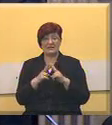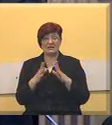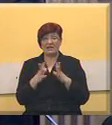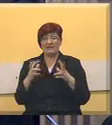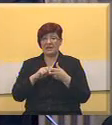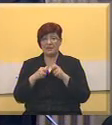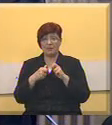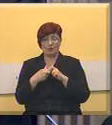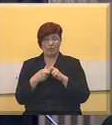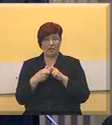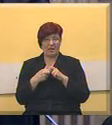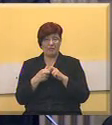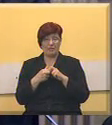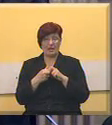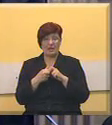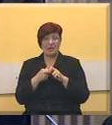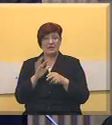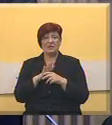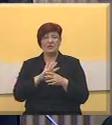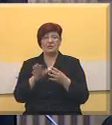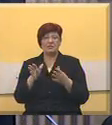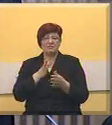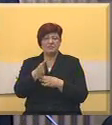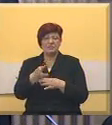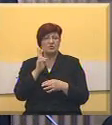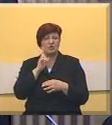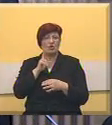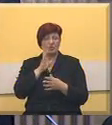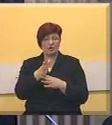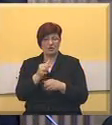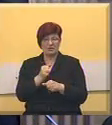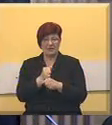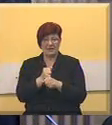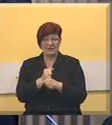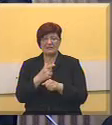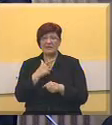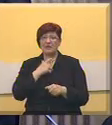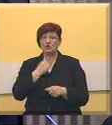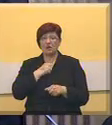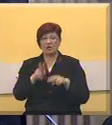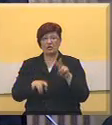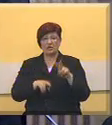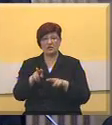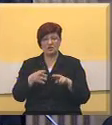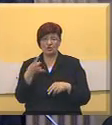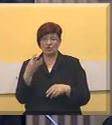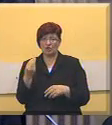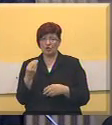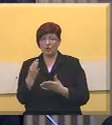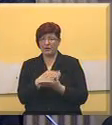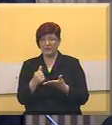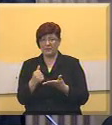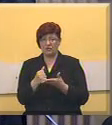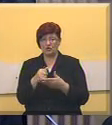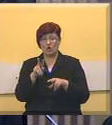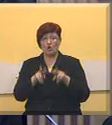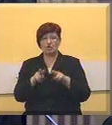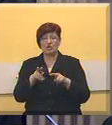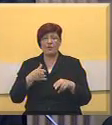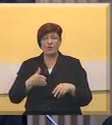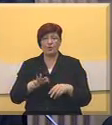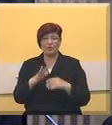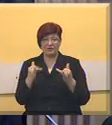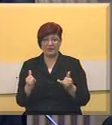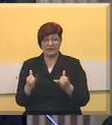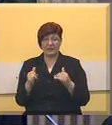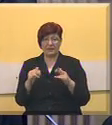problemima i takozvani klasičan pristup radu ne može da garantuje održivost i efikasnost. Održivost poljoprivrede